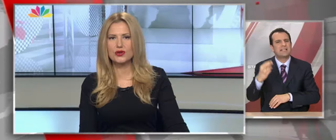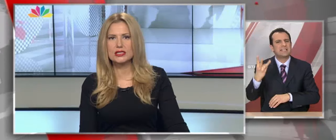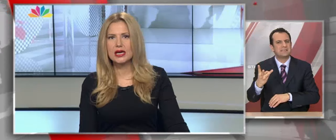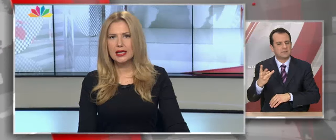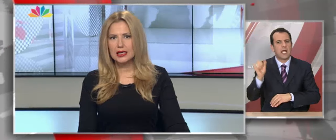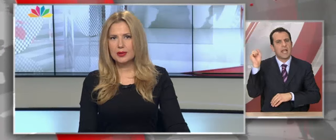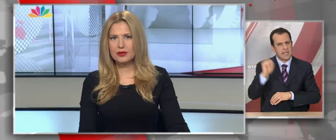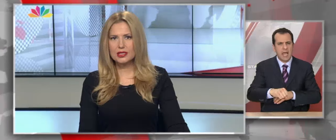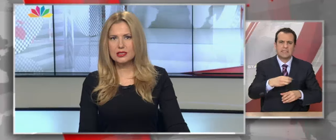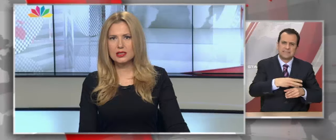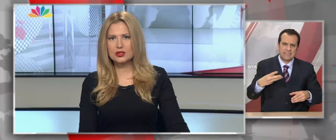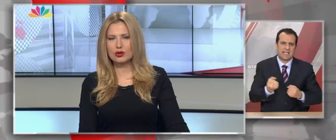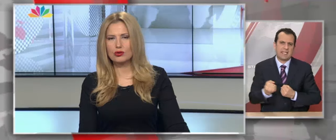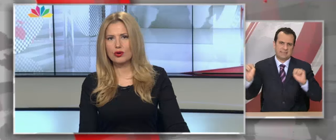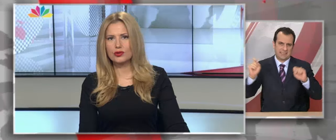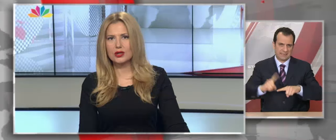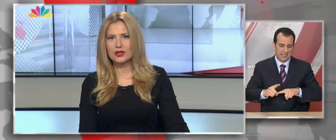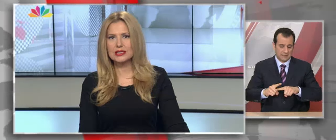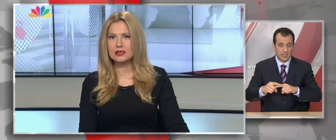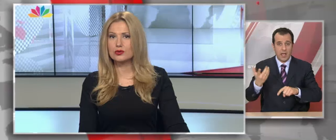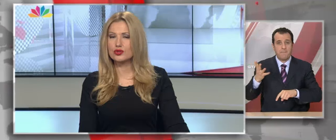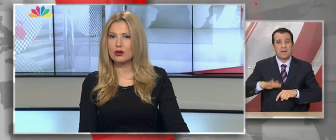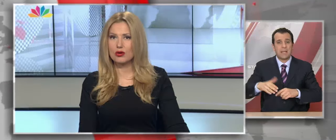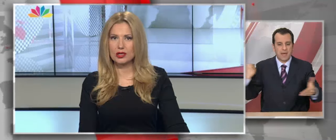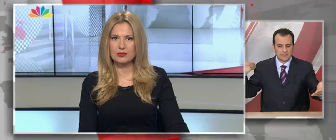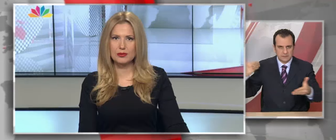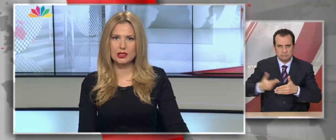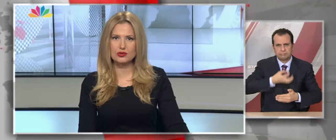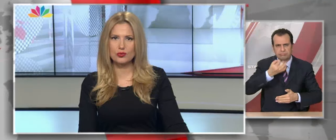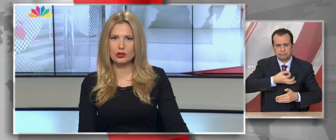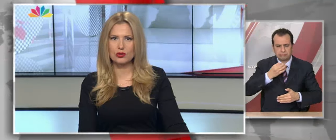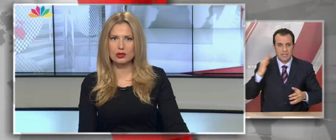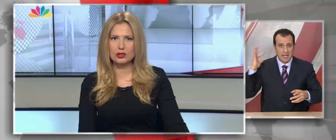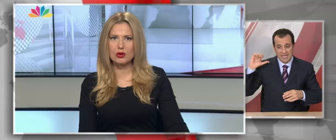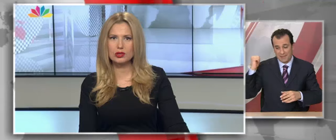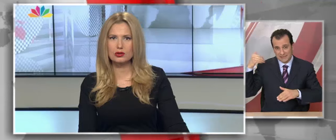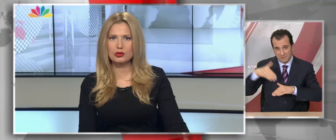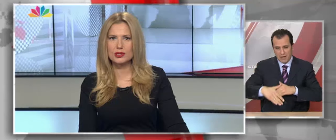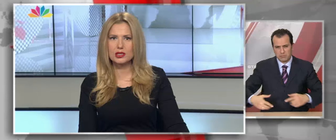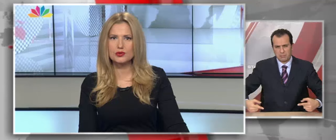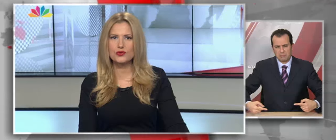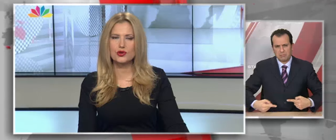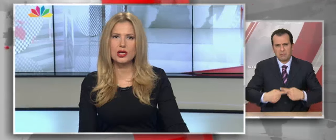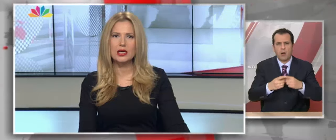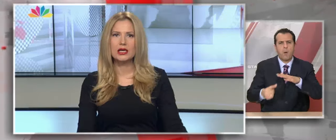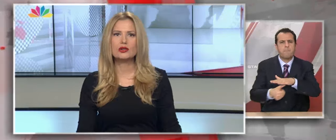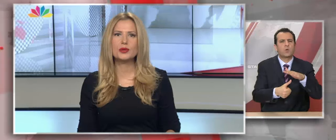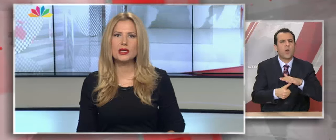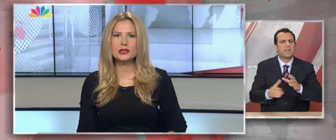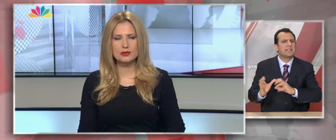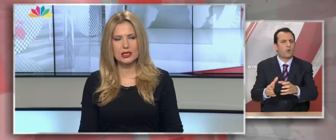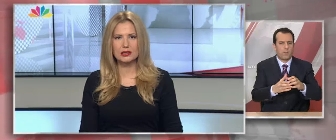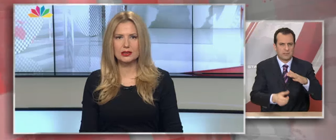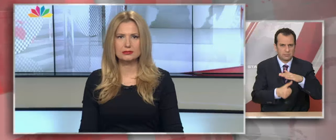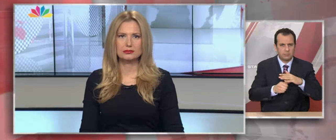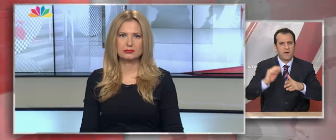πλειοψηφίας. Η πενθήμερη συζήτηση ολοκληρώθηκε χθες σε συγκρουσιακό κλίμα μεταξύ των πολιτικών αρχηγών και την ονομαστική ψηφοφορία, η οποία